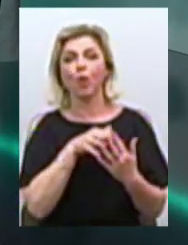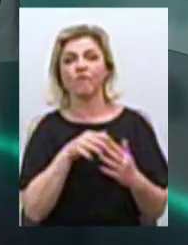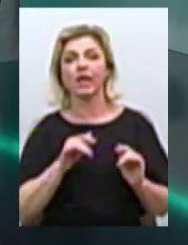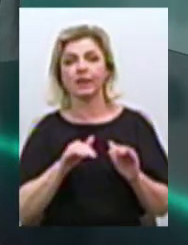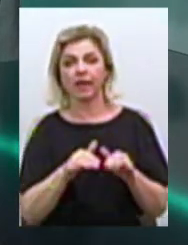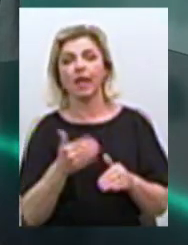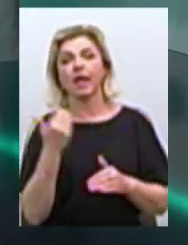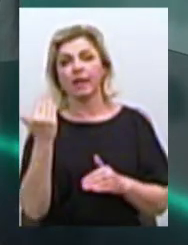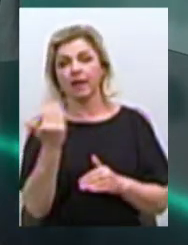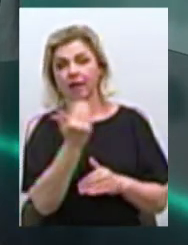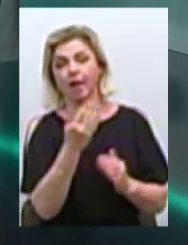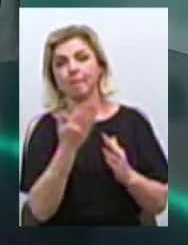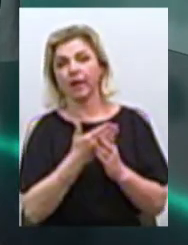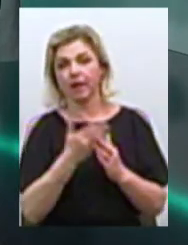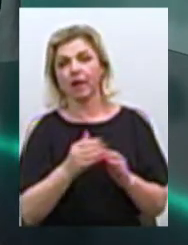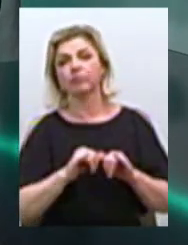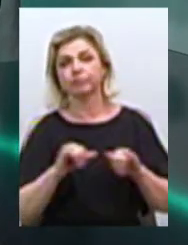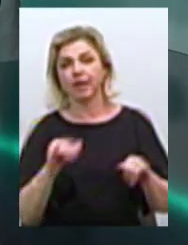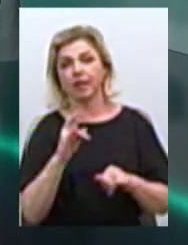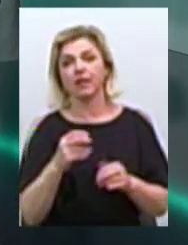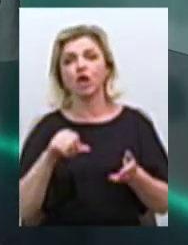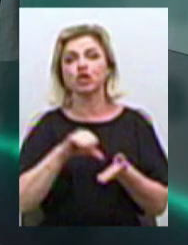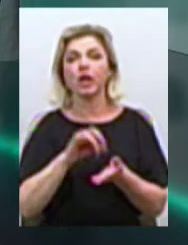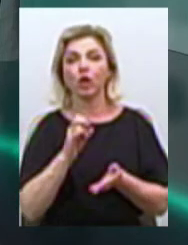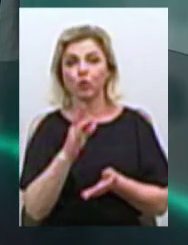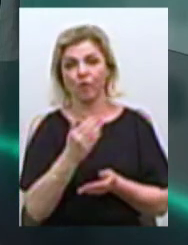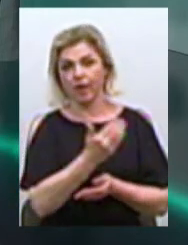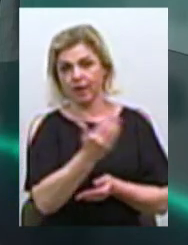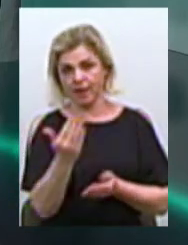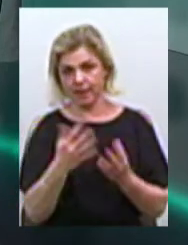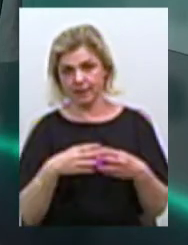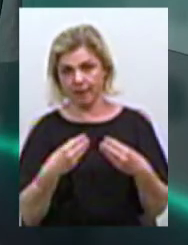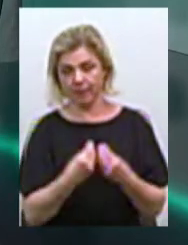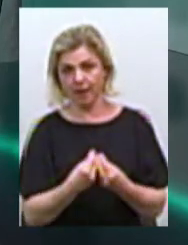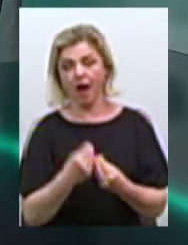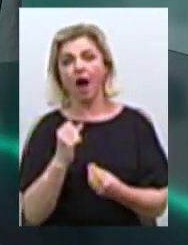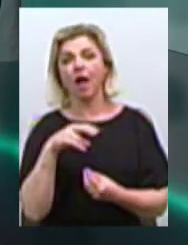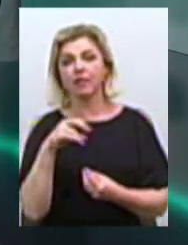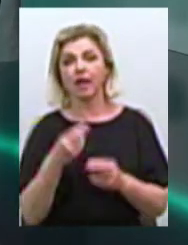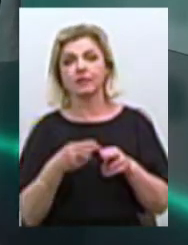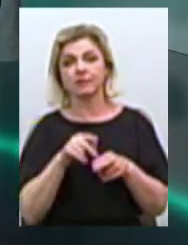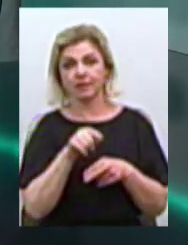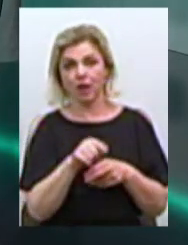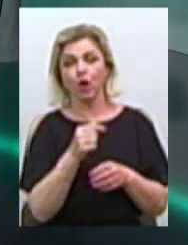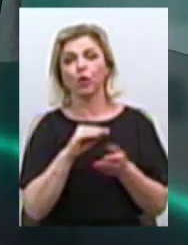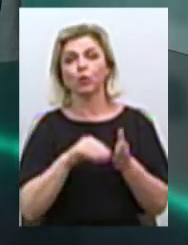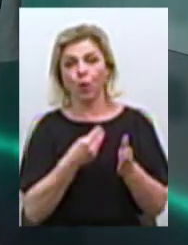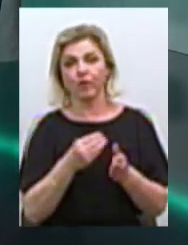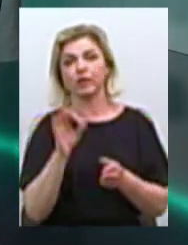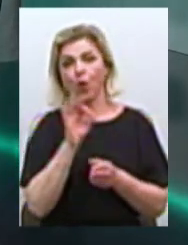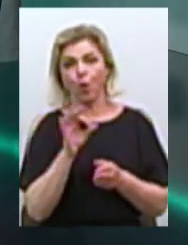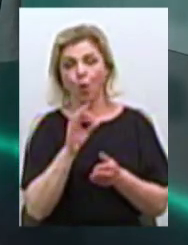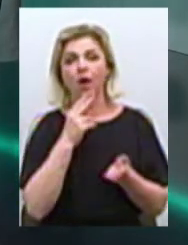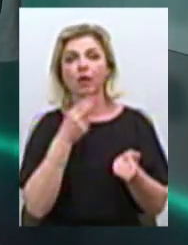розповсюджуються на членів їх родини. Але наша довідка, яку розроблена, довідка про